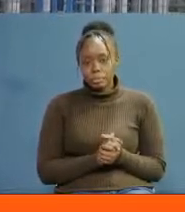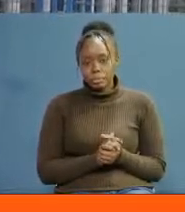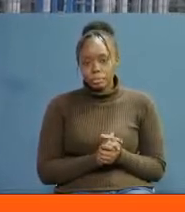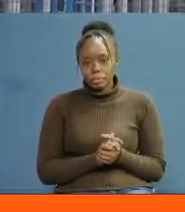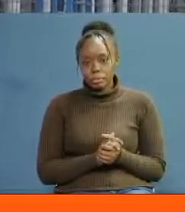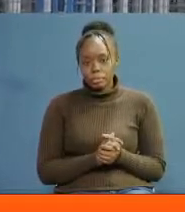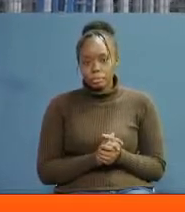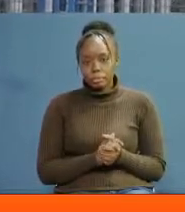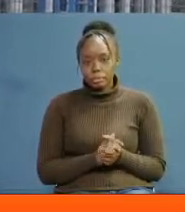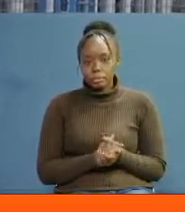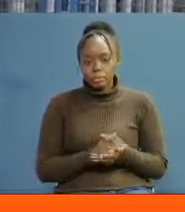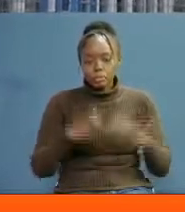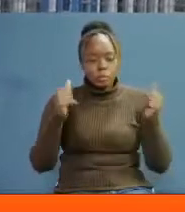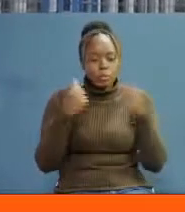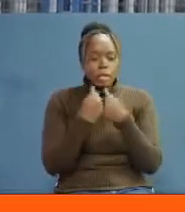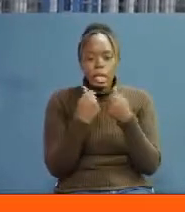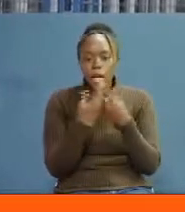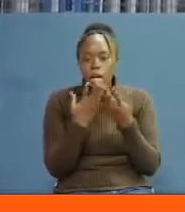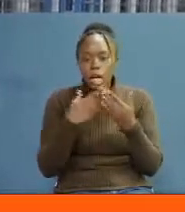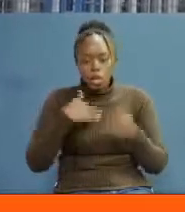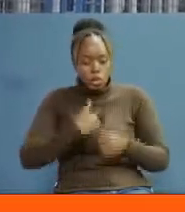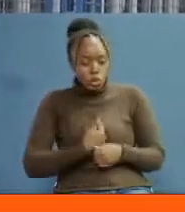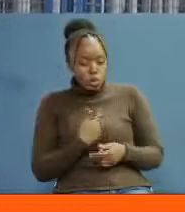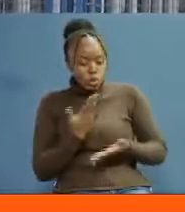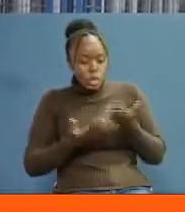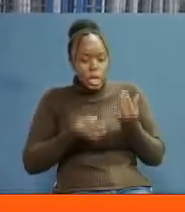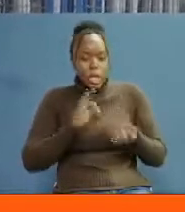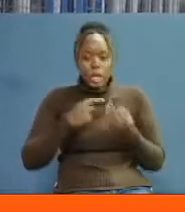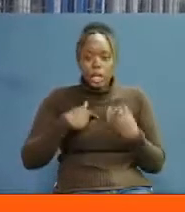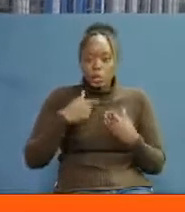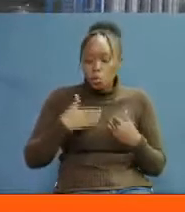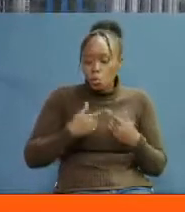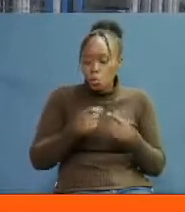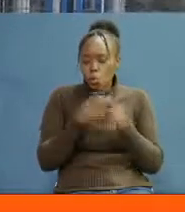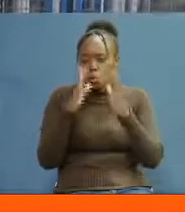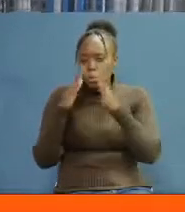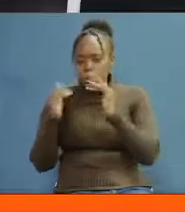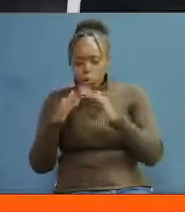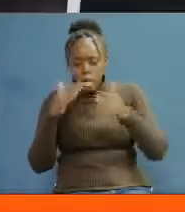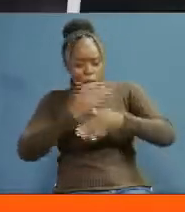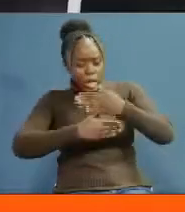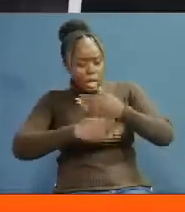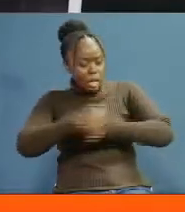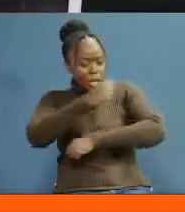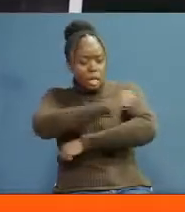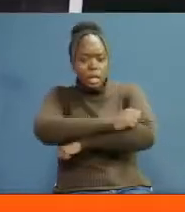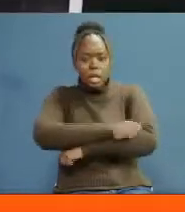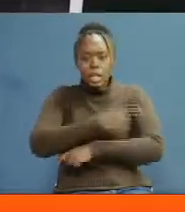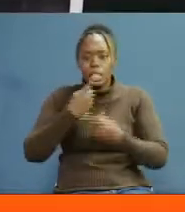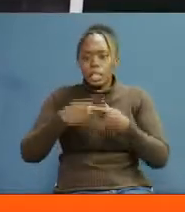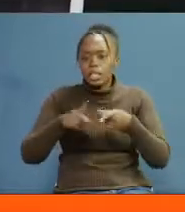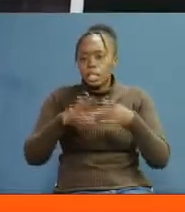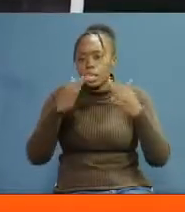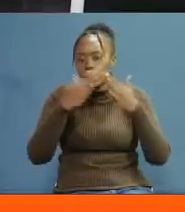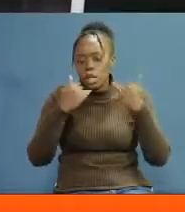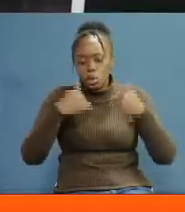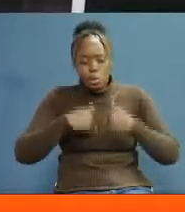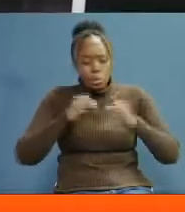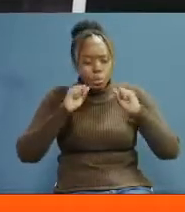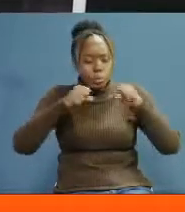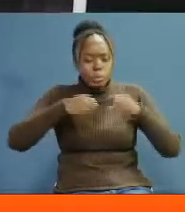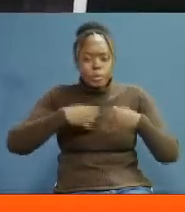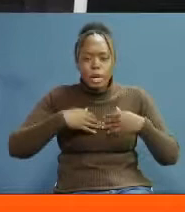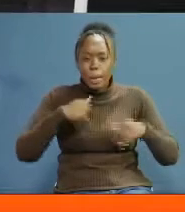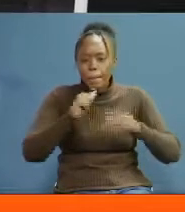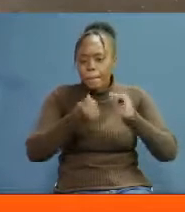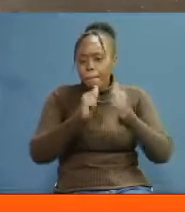Hali si hali kwako iwapo na miliki duka au kibanda karibu na shule kwa ni biashara hizi zimeenishwa kama